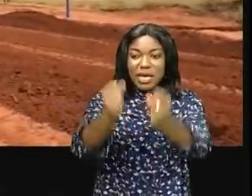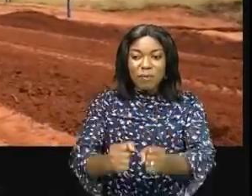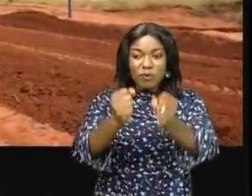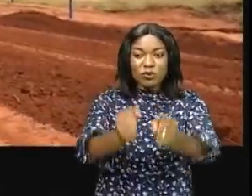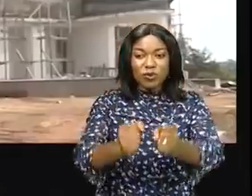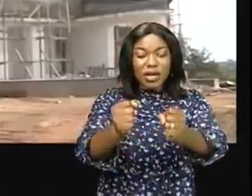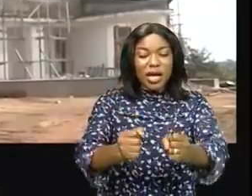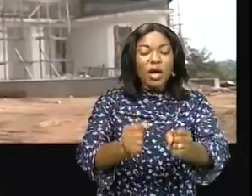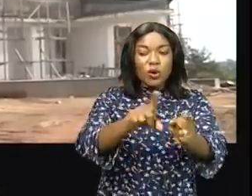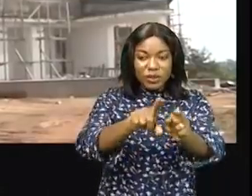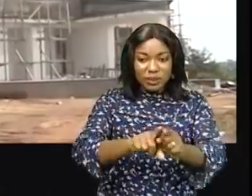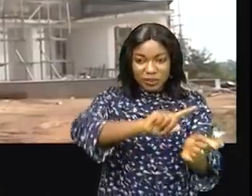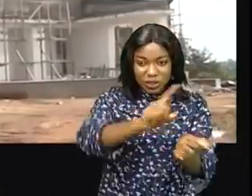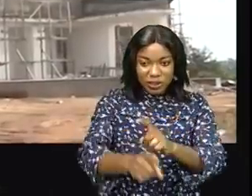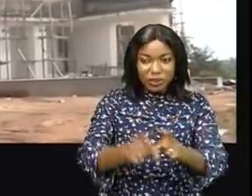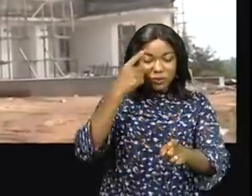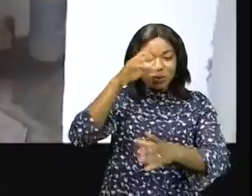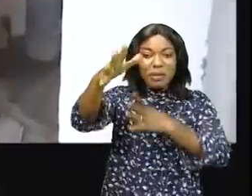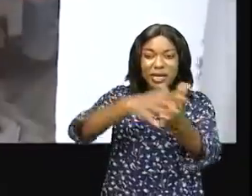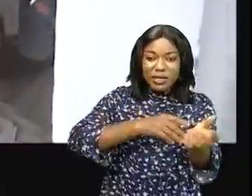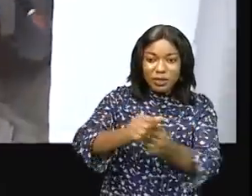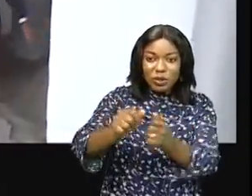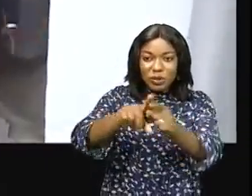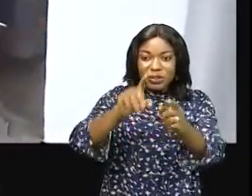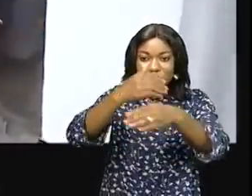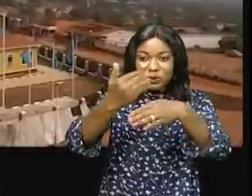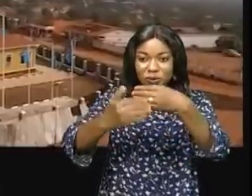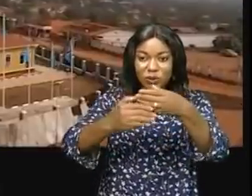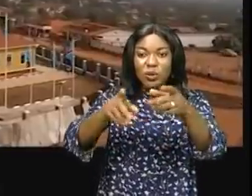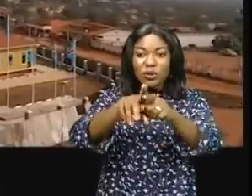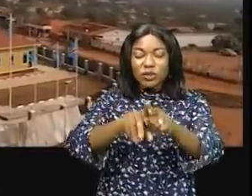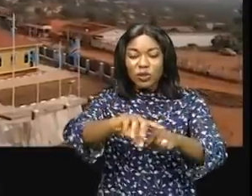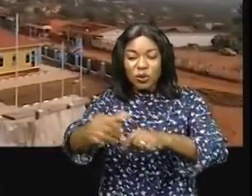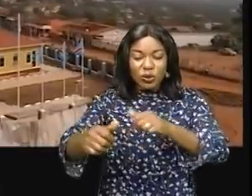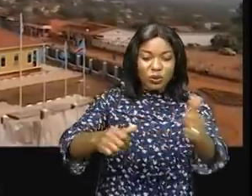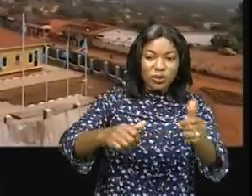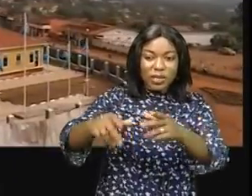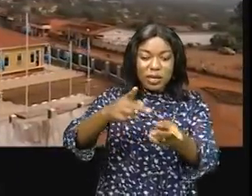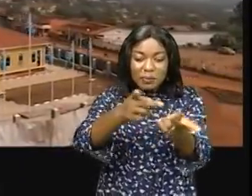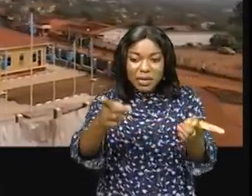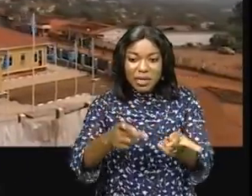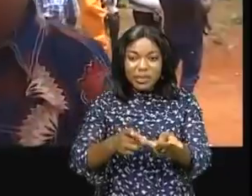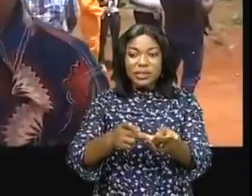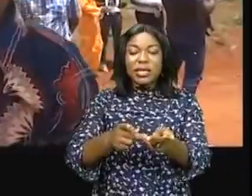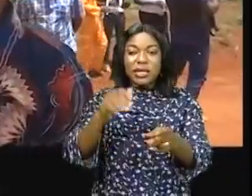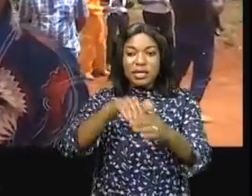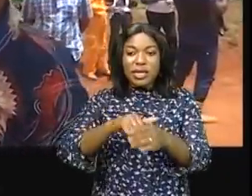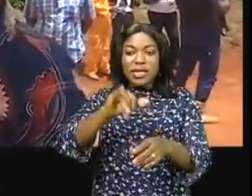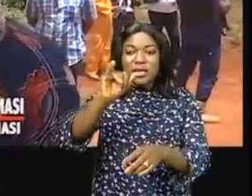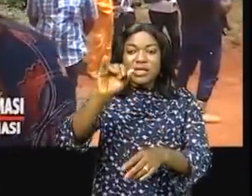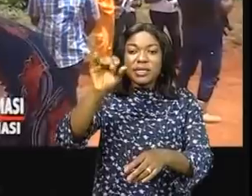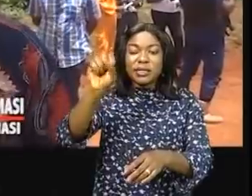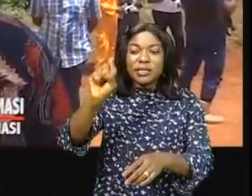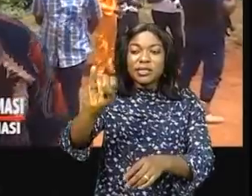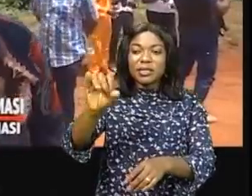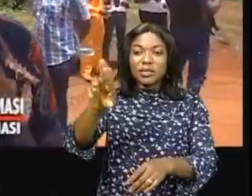provinciaux de la résidence du gouverneur en construction et d'autres espaces publics de la ville des Zéros. Les premières